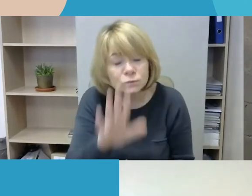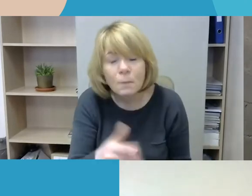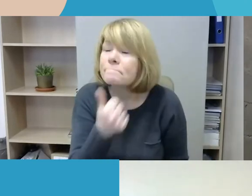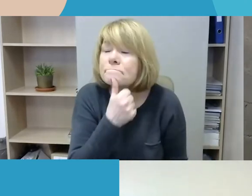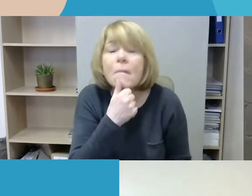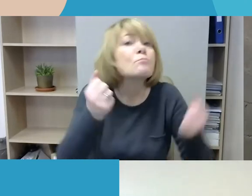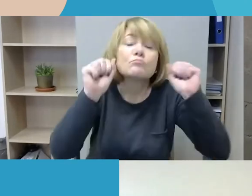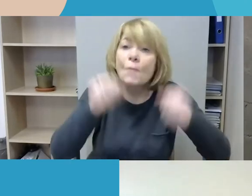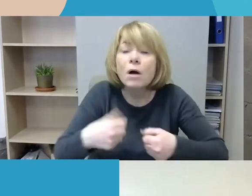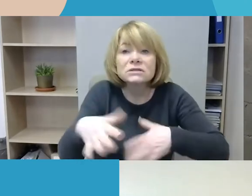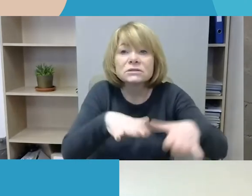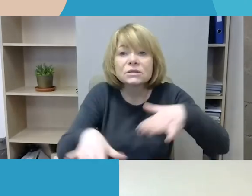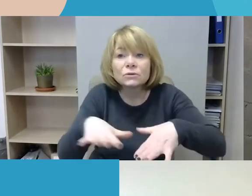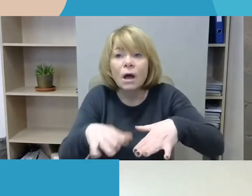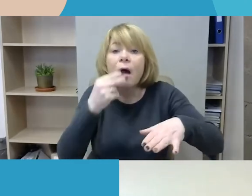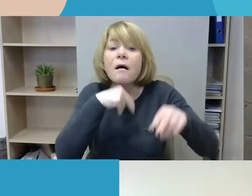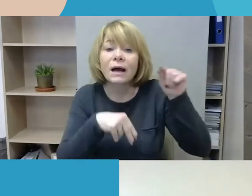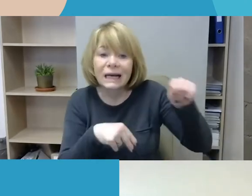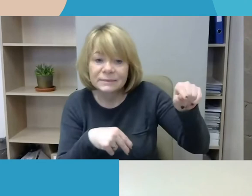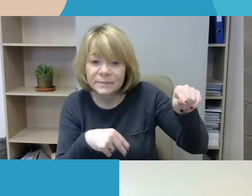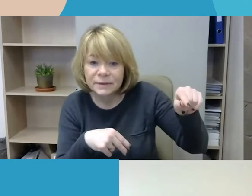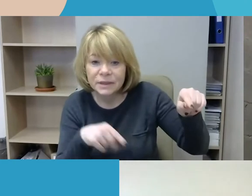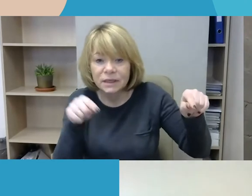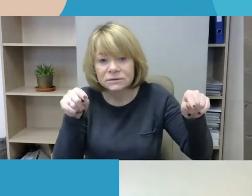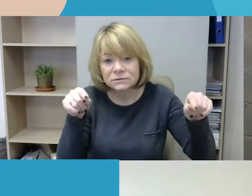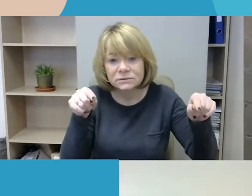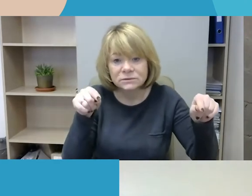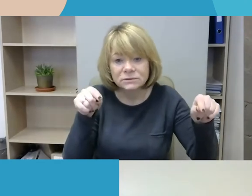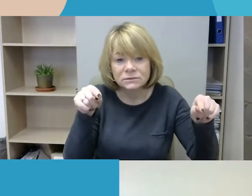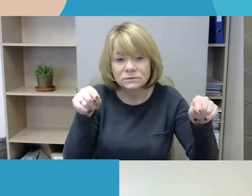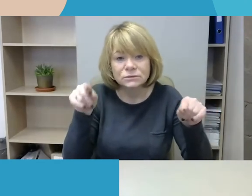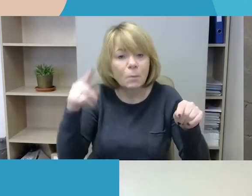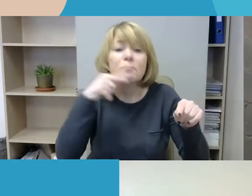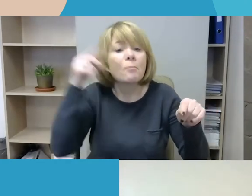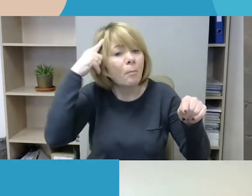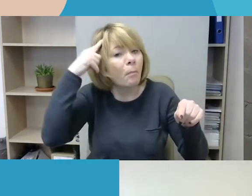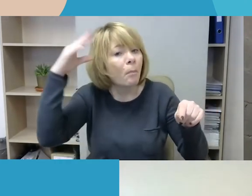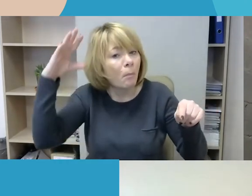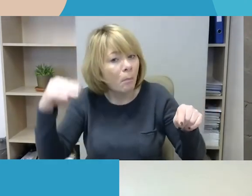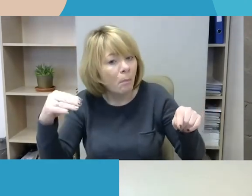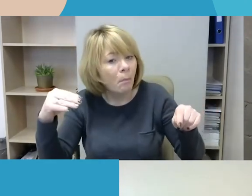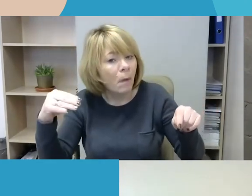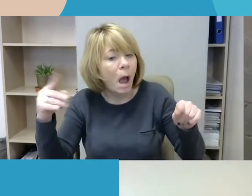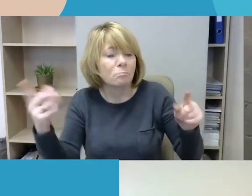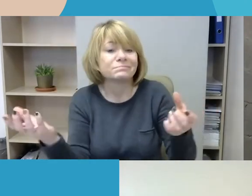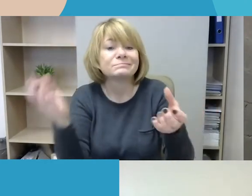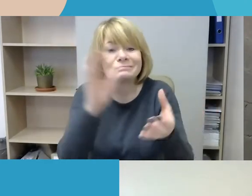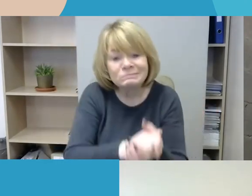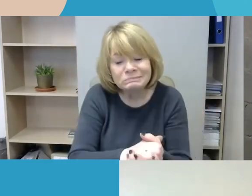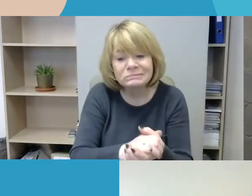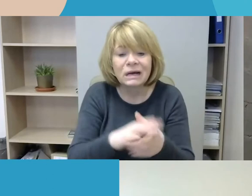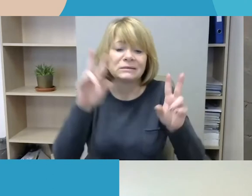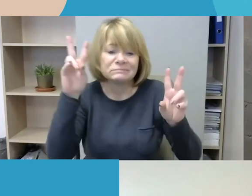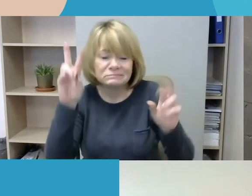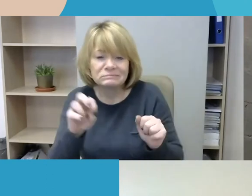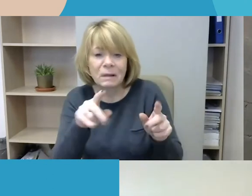situacija, kai kaltininkas susidraugauja su asmeniu su intelekto negale, norėdamas iš jo išvilioti pinigus, ar tai